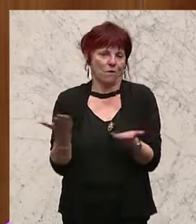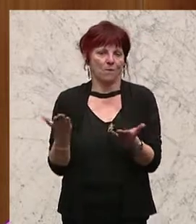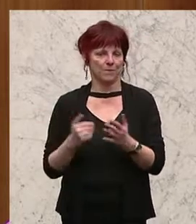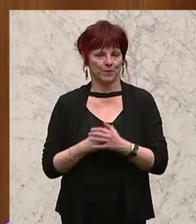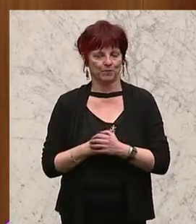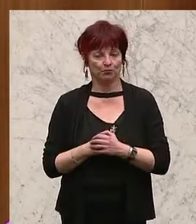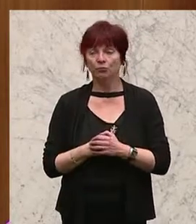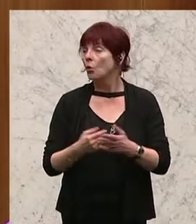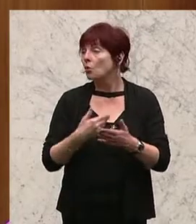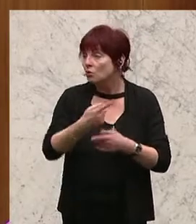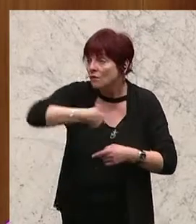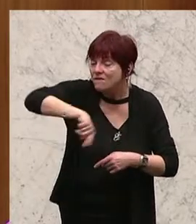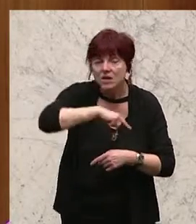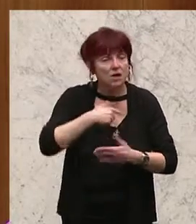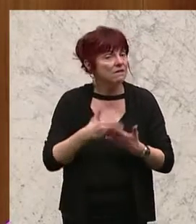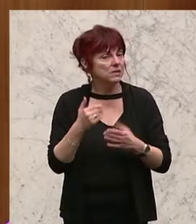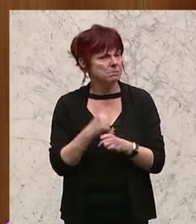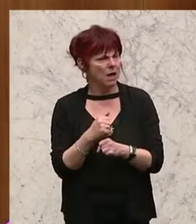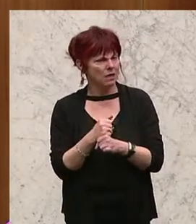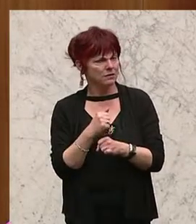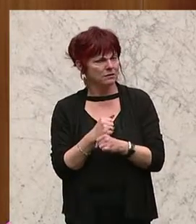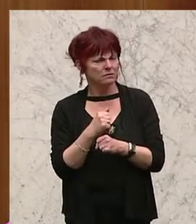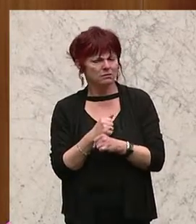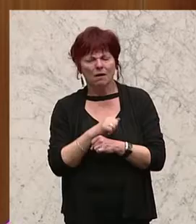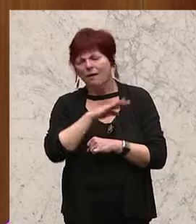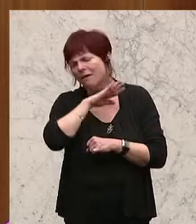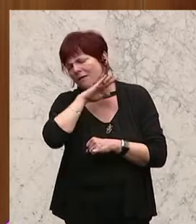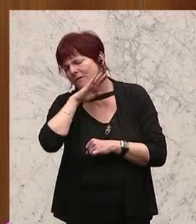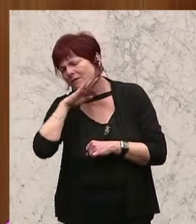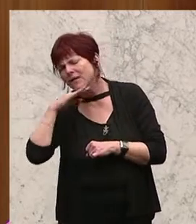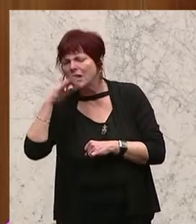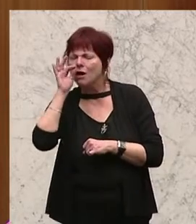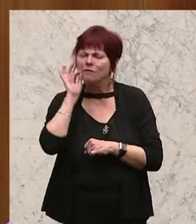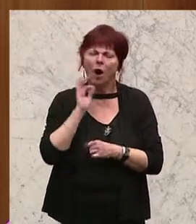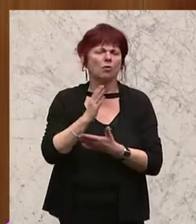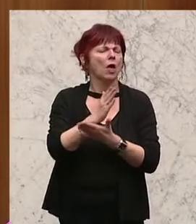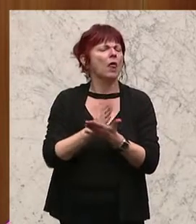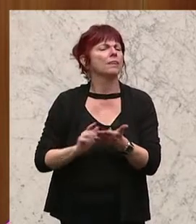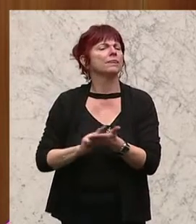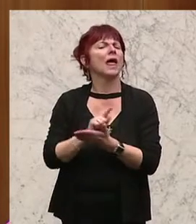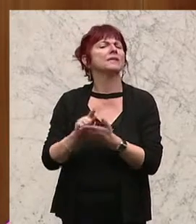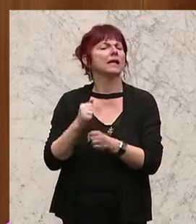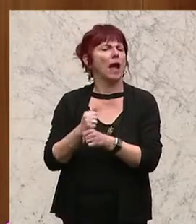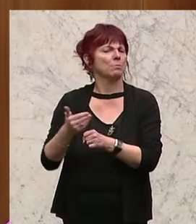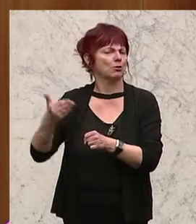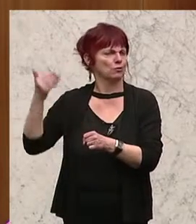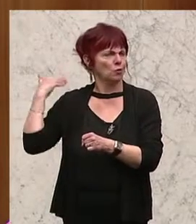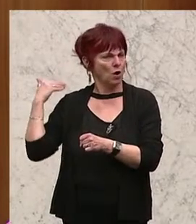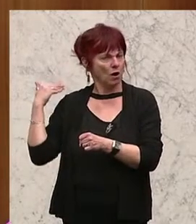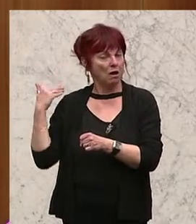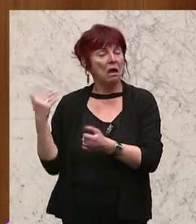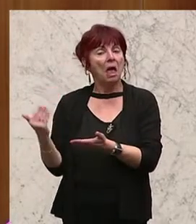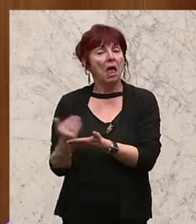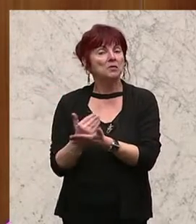haben uns angesehen, dass es viele, vor allem Frauen gibt, die in Teilzeitbeschäftigung waren, die wenig Einkommen